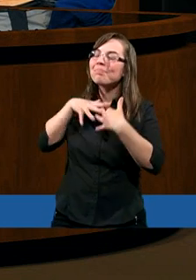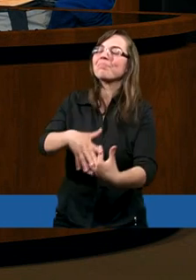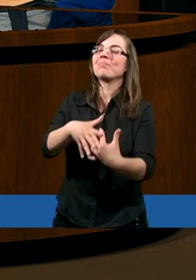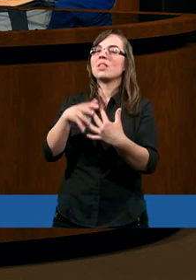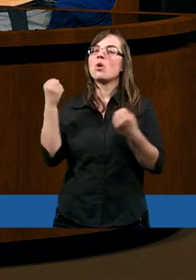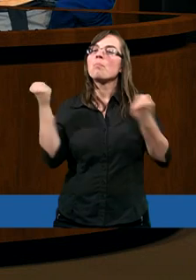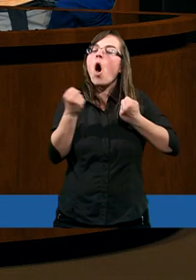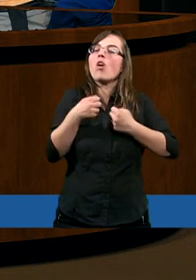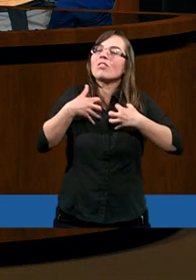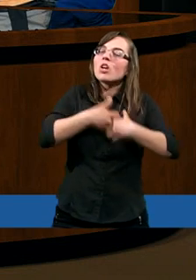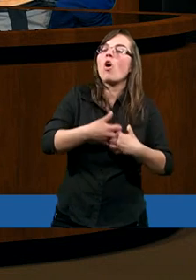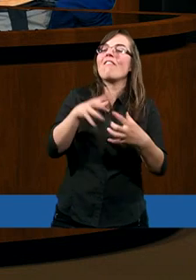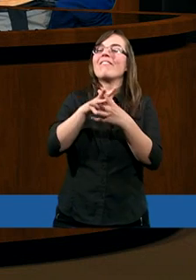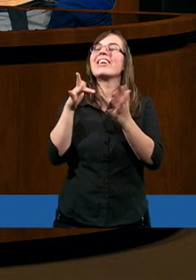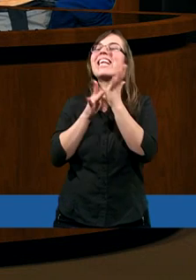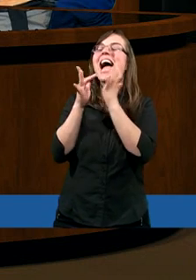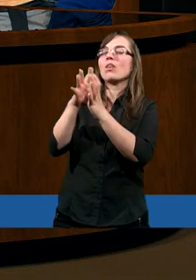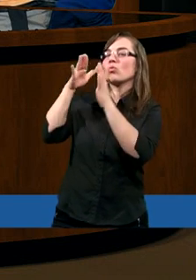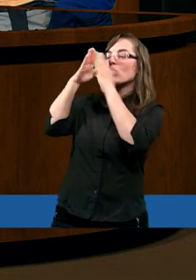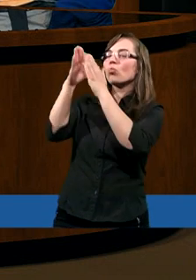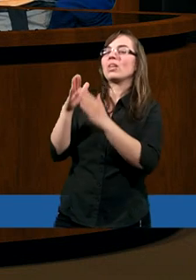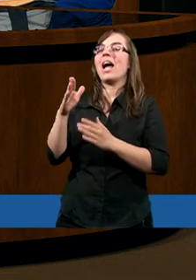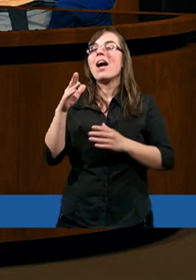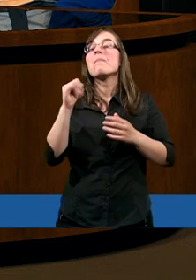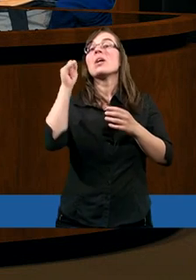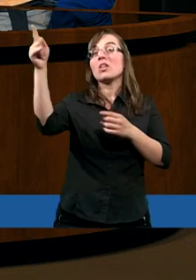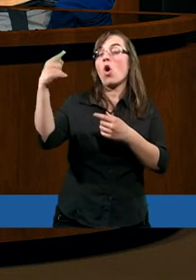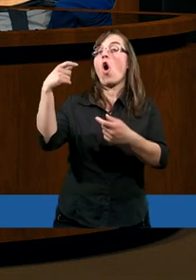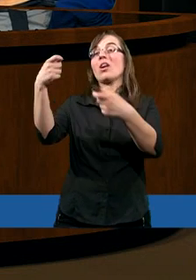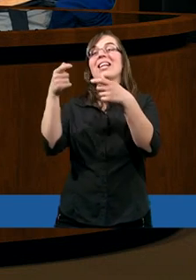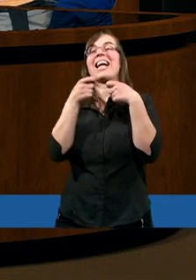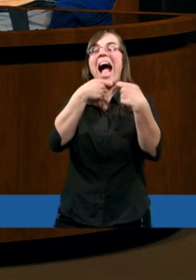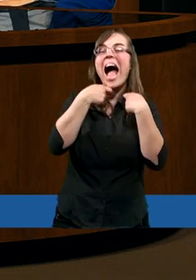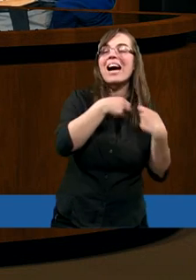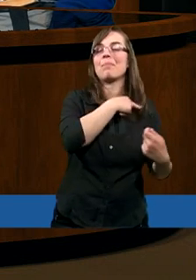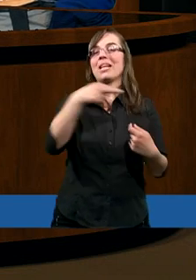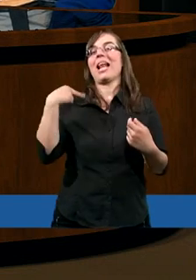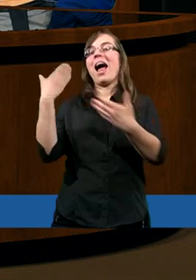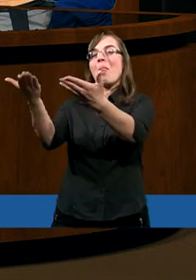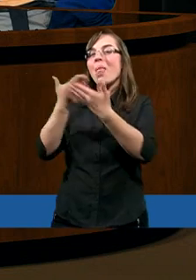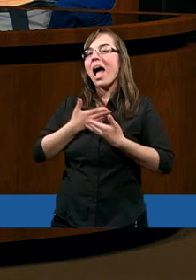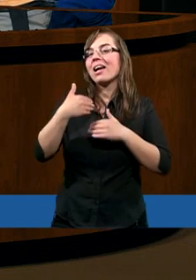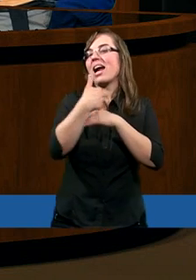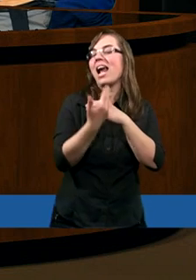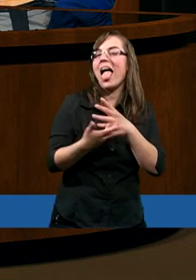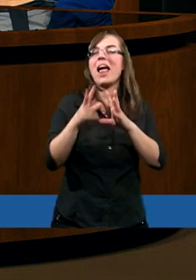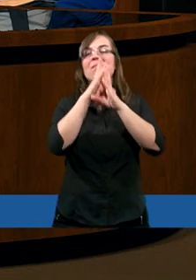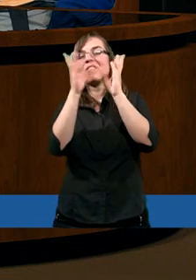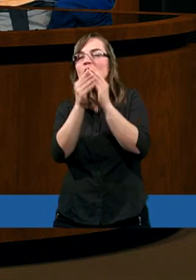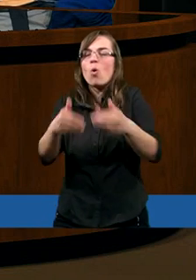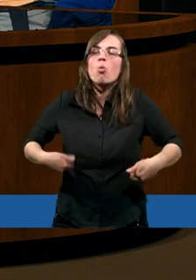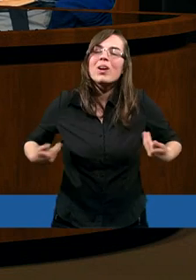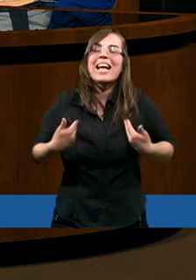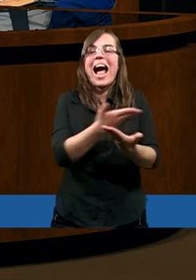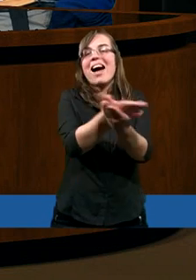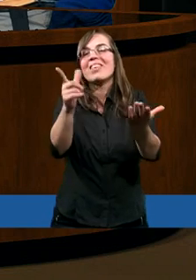doświadczyć tego, co On. Czyli jeżeli On karmił ludzi, podawał im chleb, pomagał ich, uzdrawiał